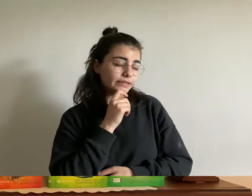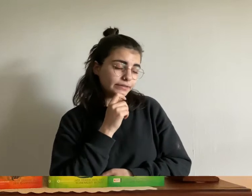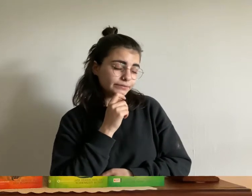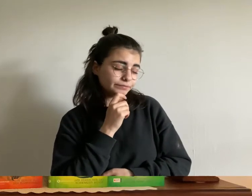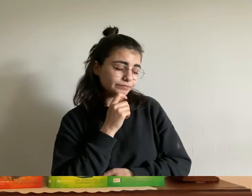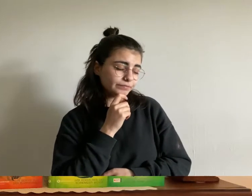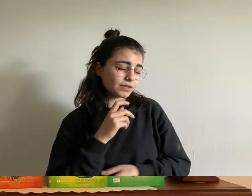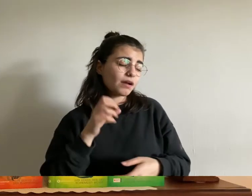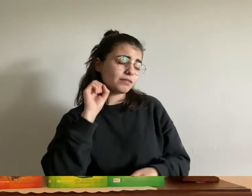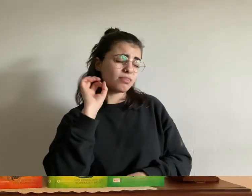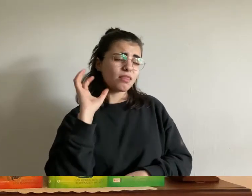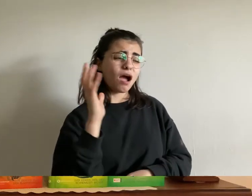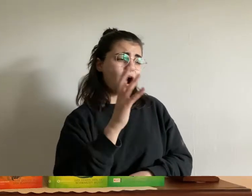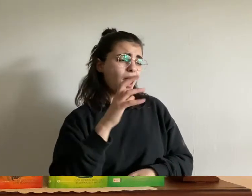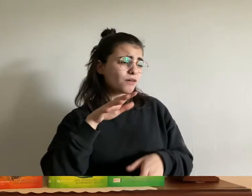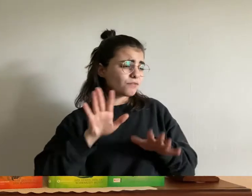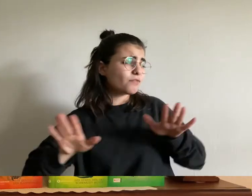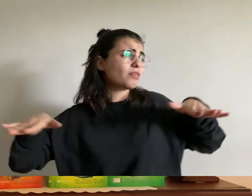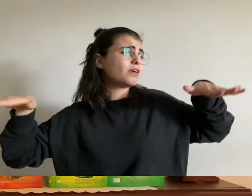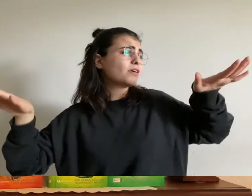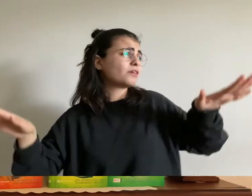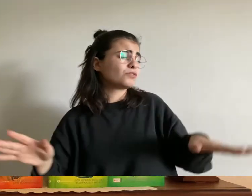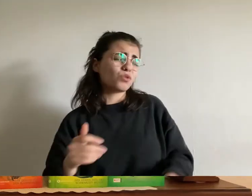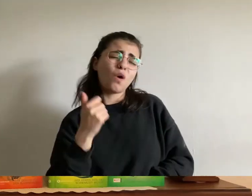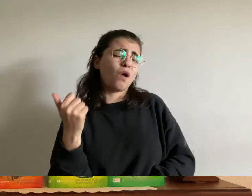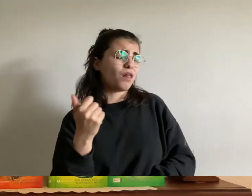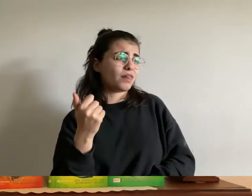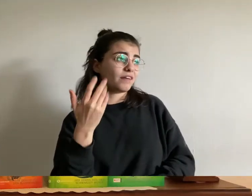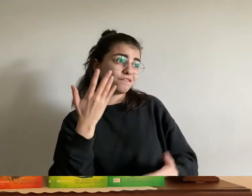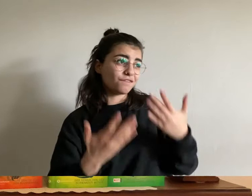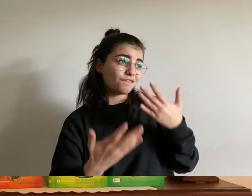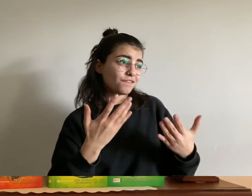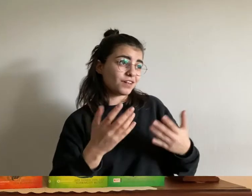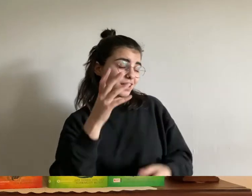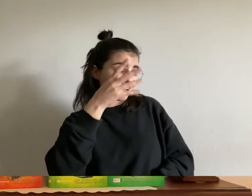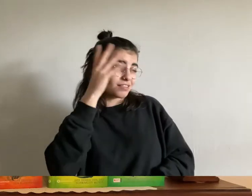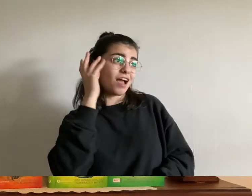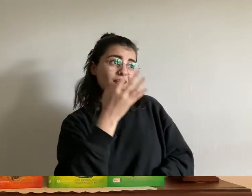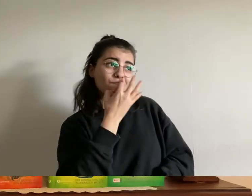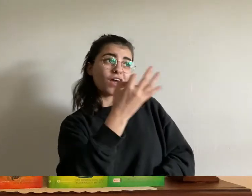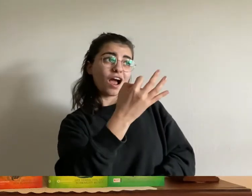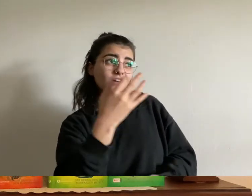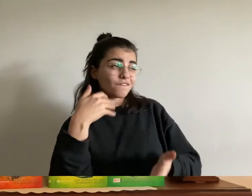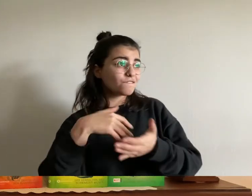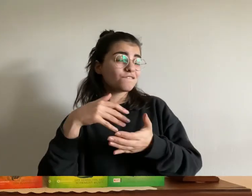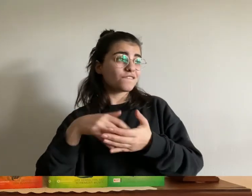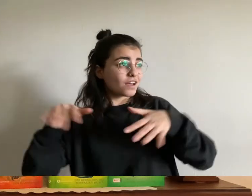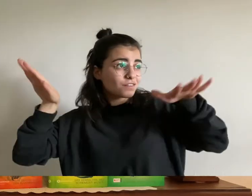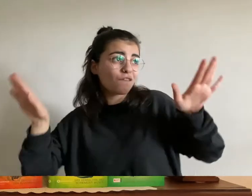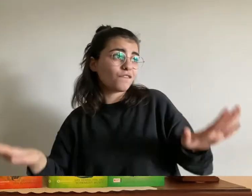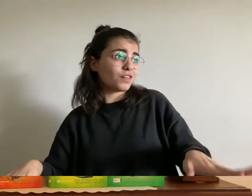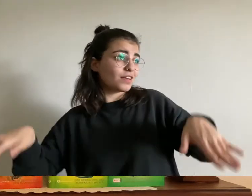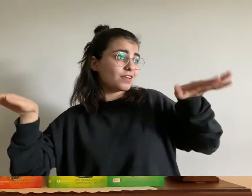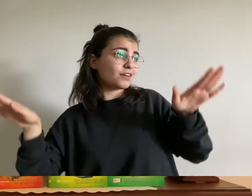sollen uns noch ein stück weiter zu tragen sei nicht so faul rückte bengt sie und grinste als sie ihn in den arm